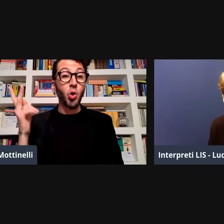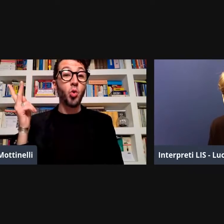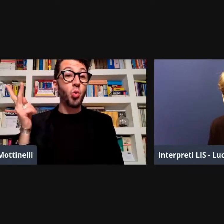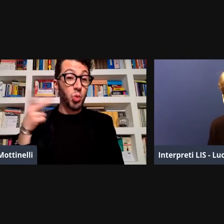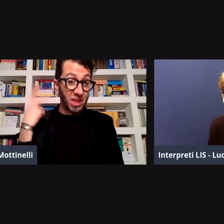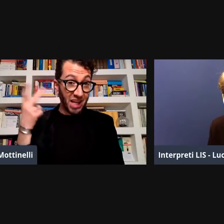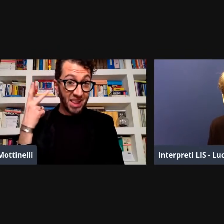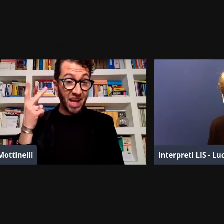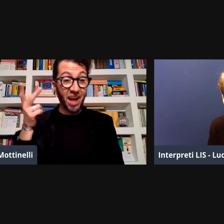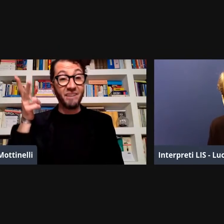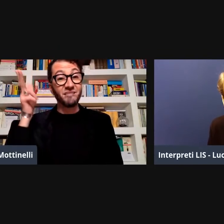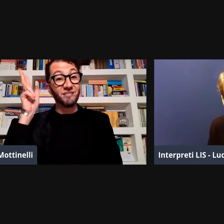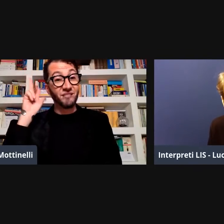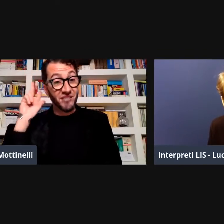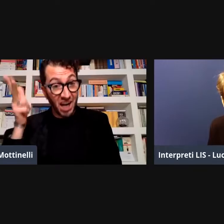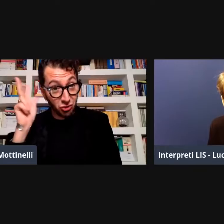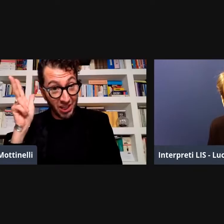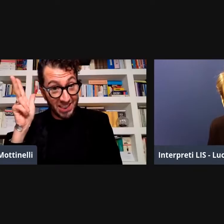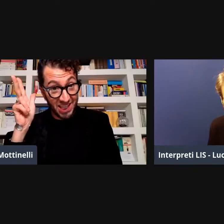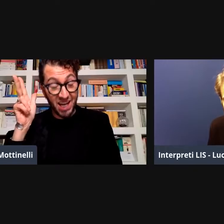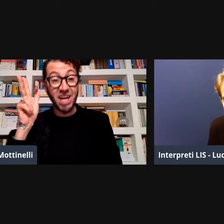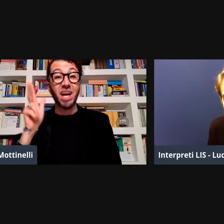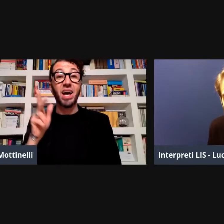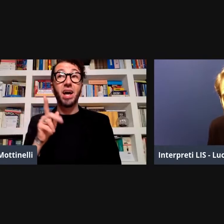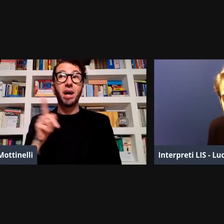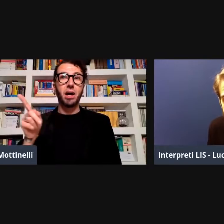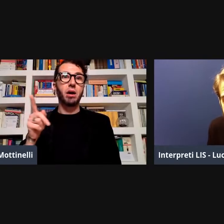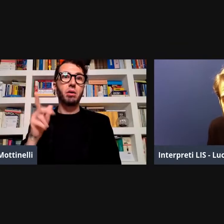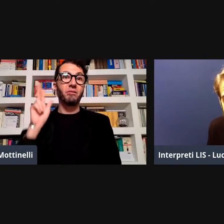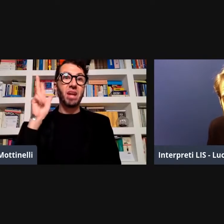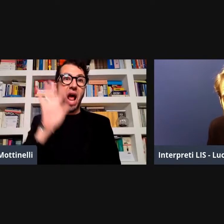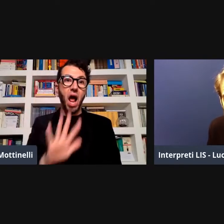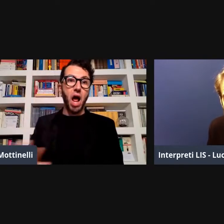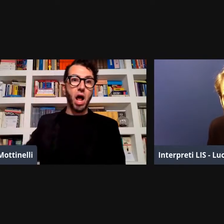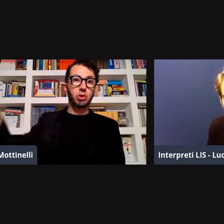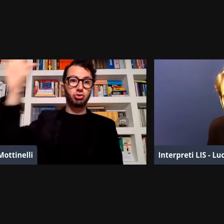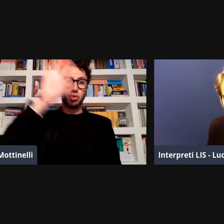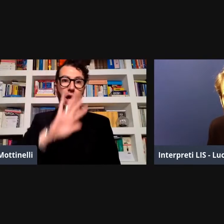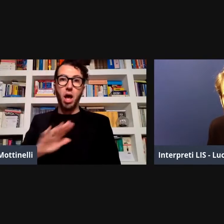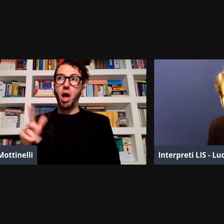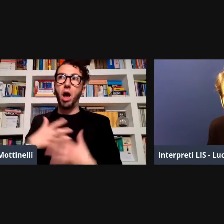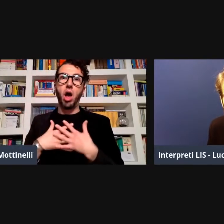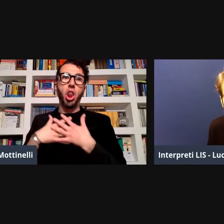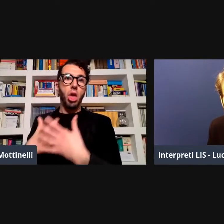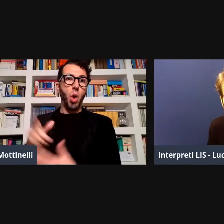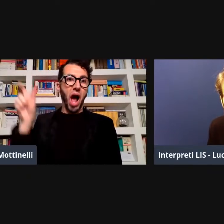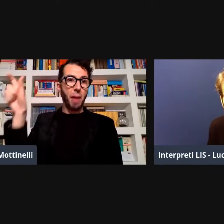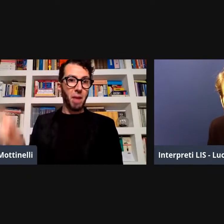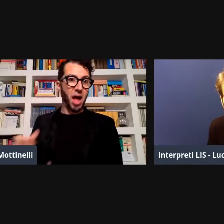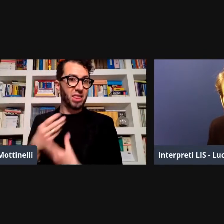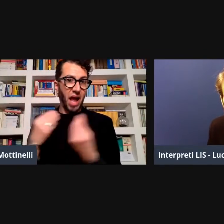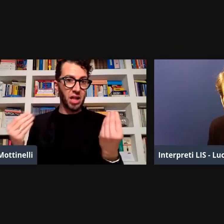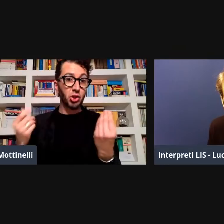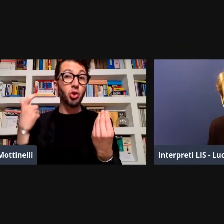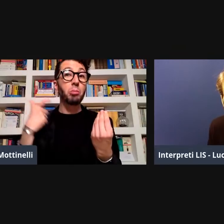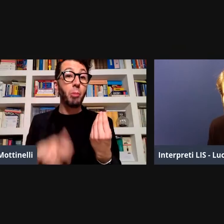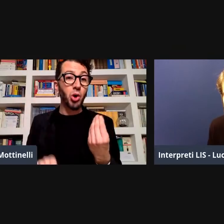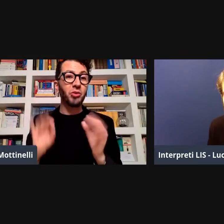con una psicologo udente francese lui in Francia